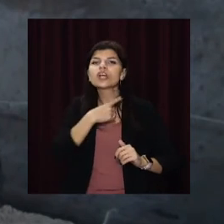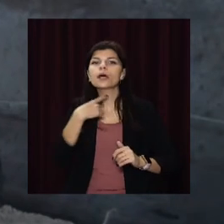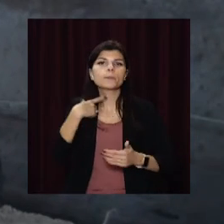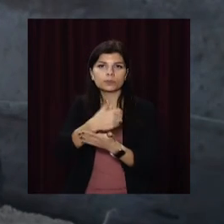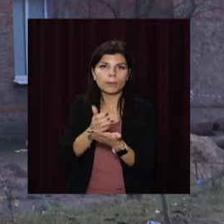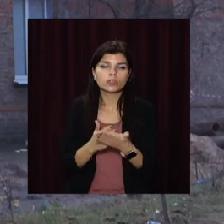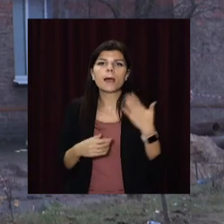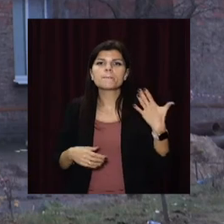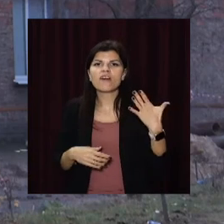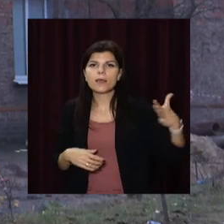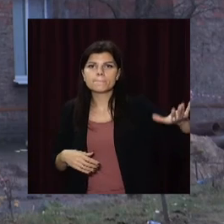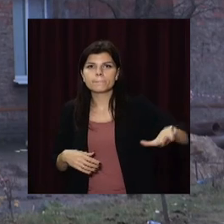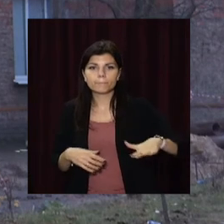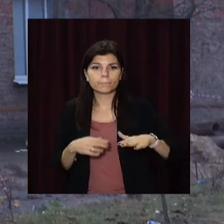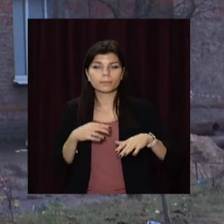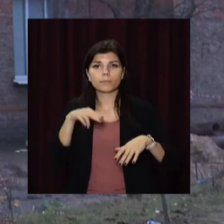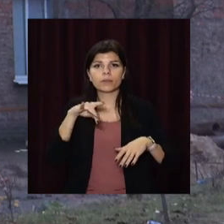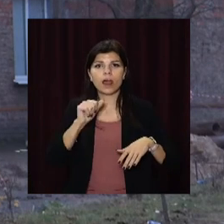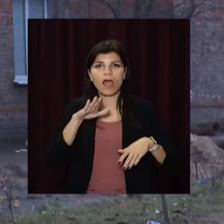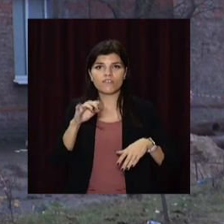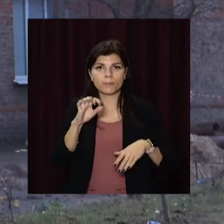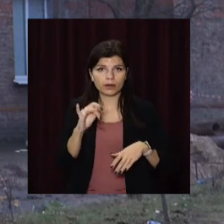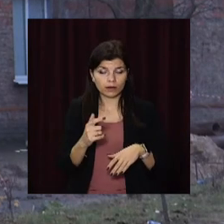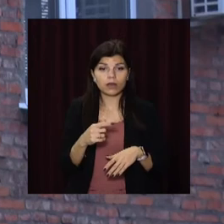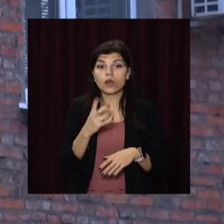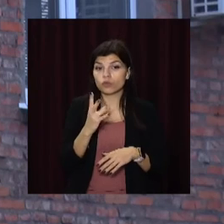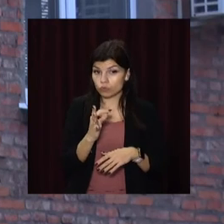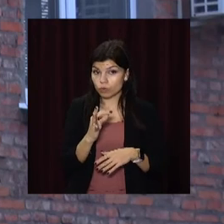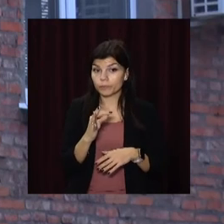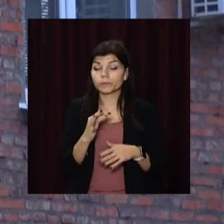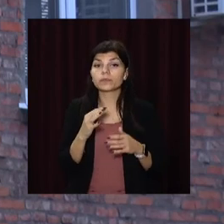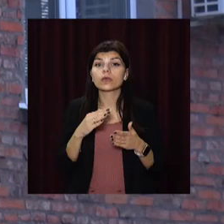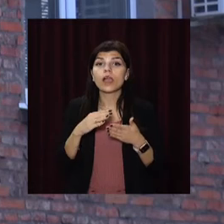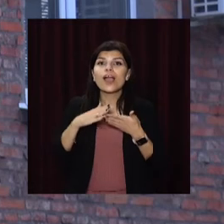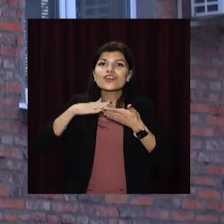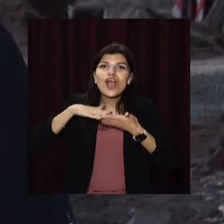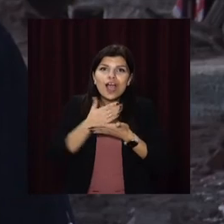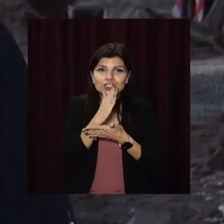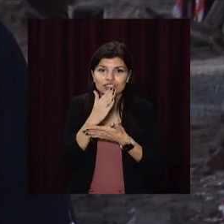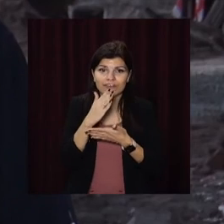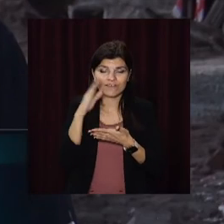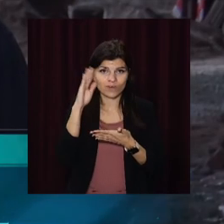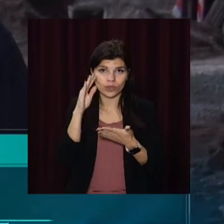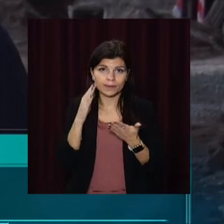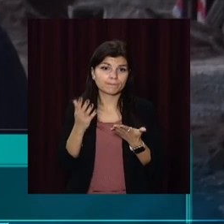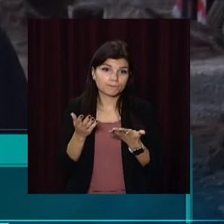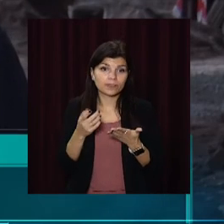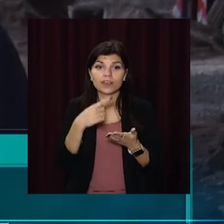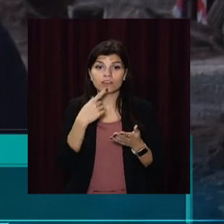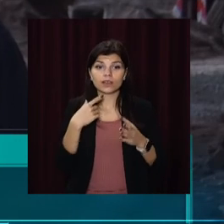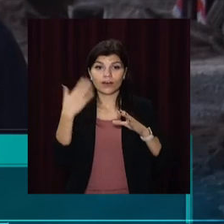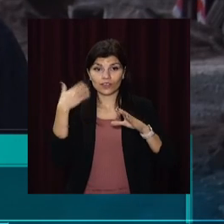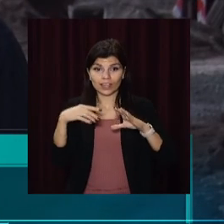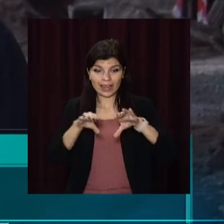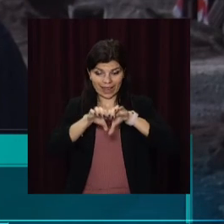правобережжя Дніпра. Та реконструкція не вирішить головної проблеми – якість питної води. На сьогоднішній день, при виході з